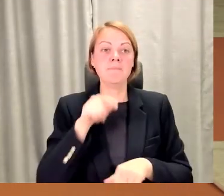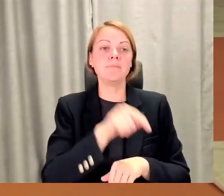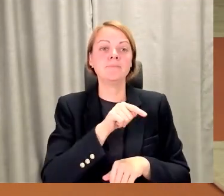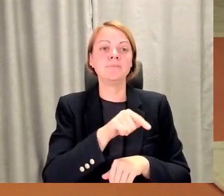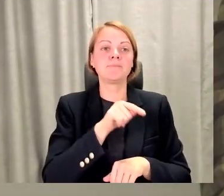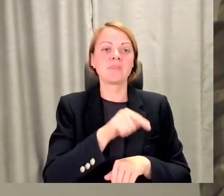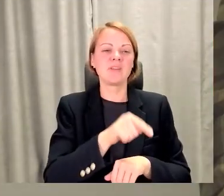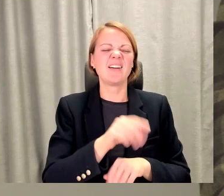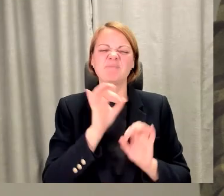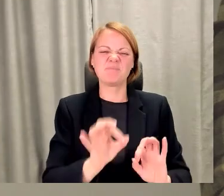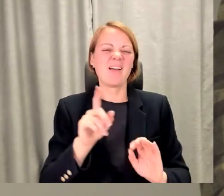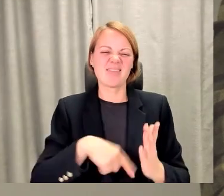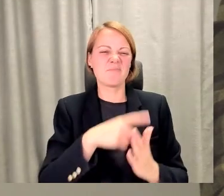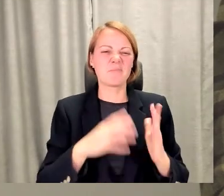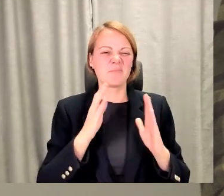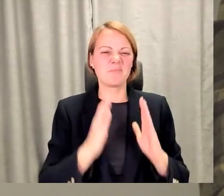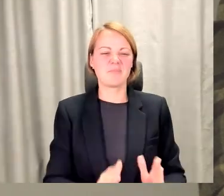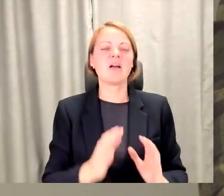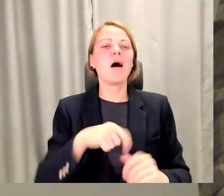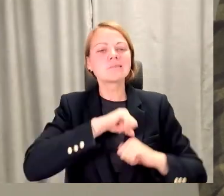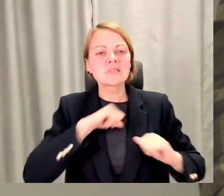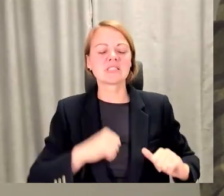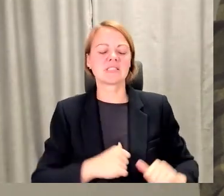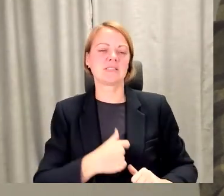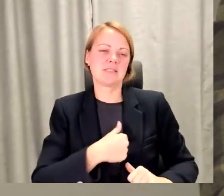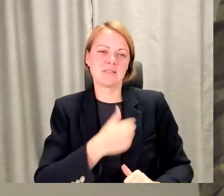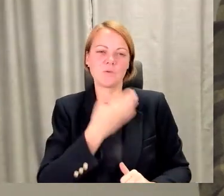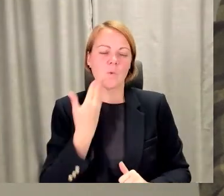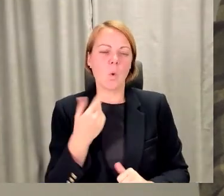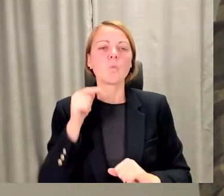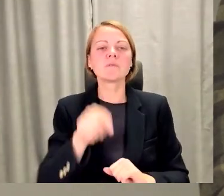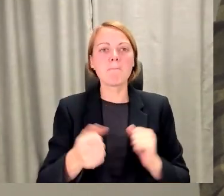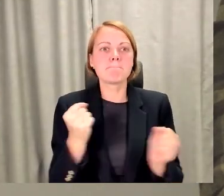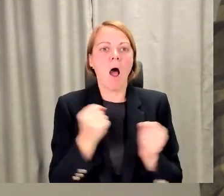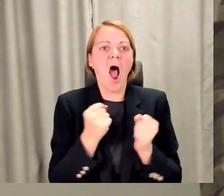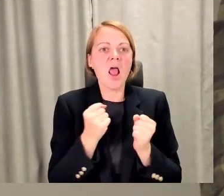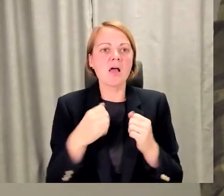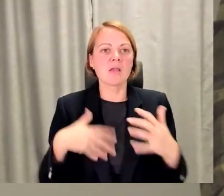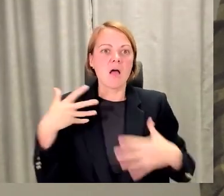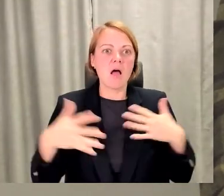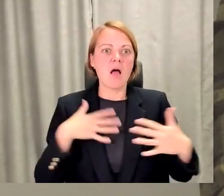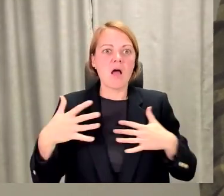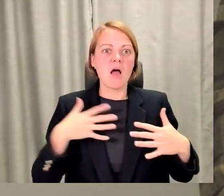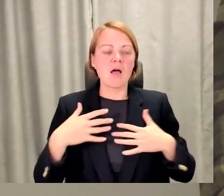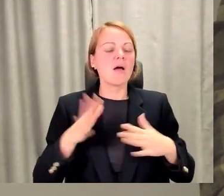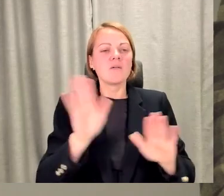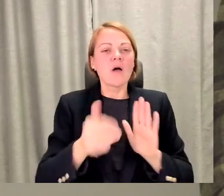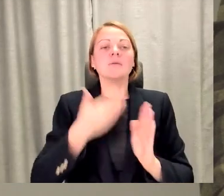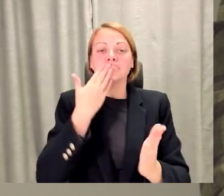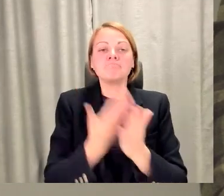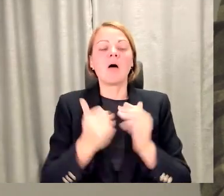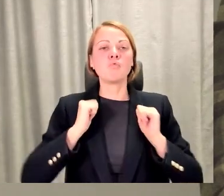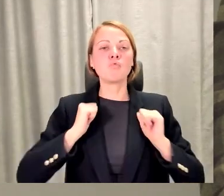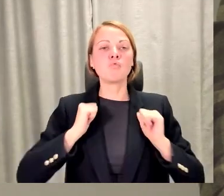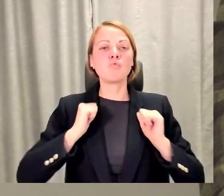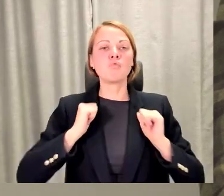lēmumi un tie nenāk no sirds, tie nāk no bailēm, un tad vienkārši jā, nomierināties, paklausīties